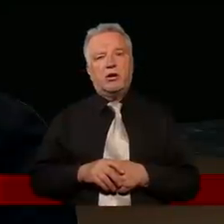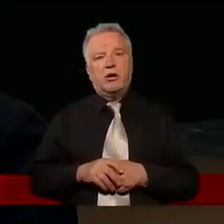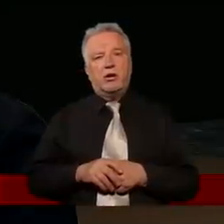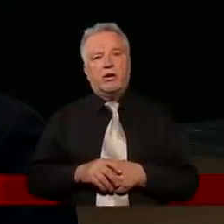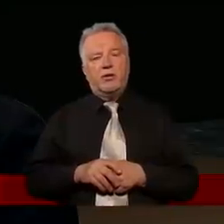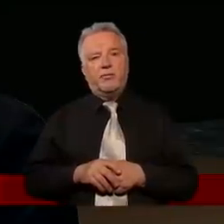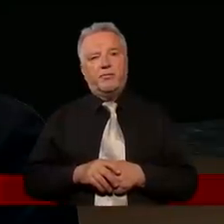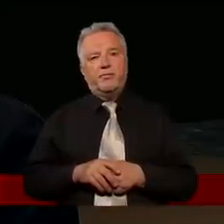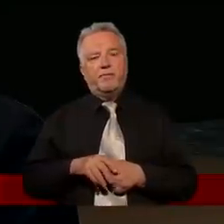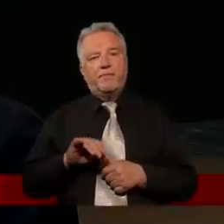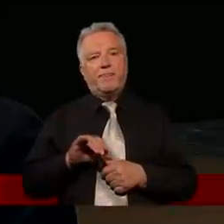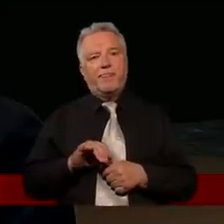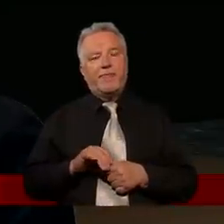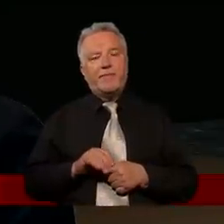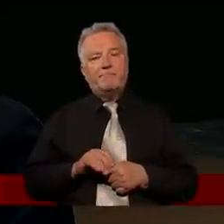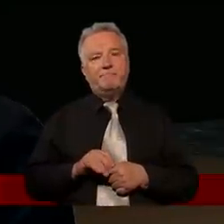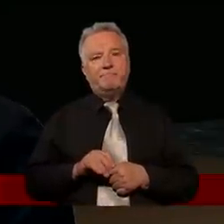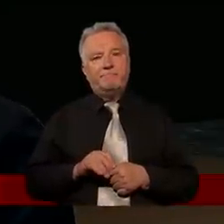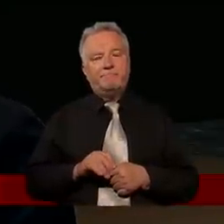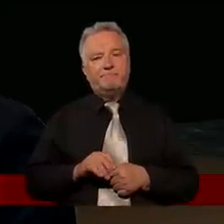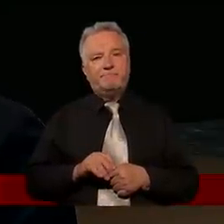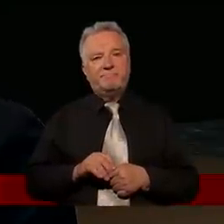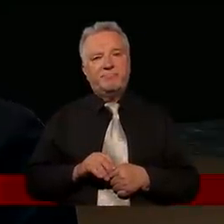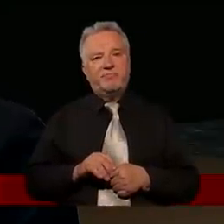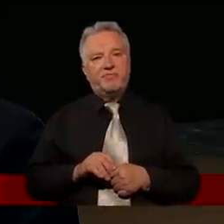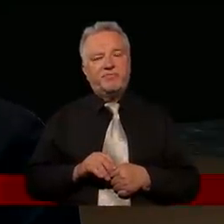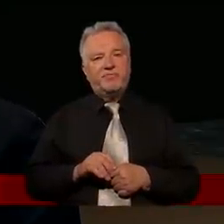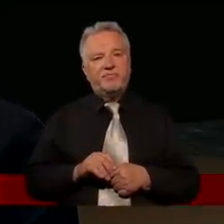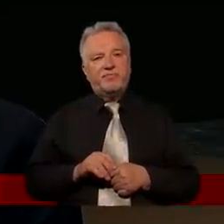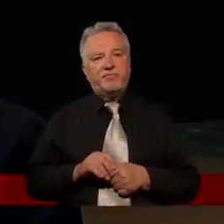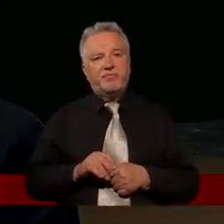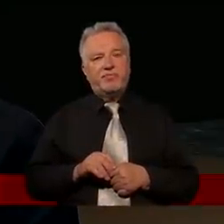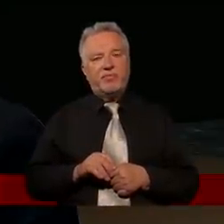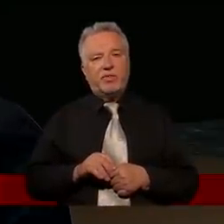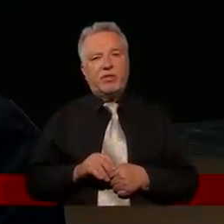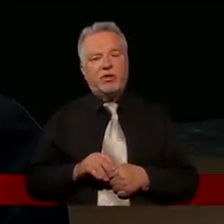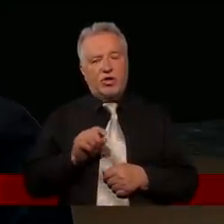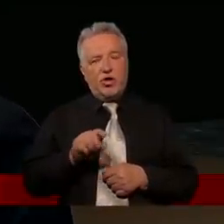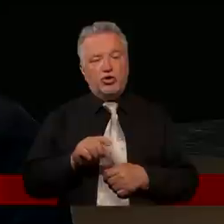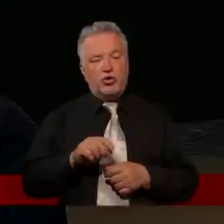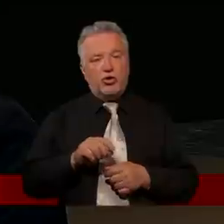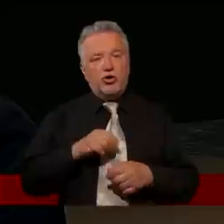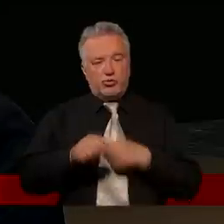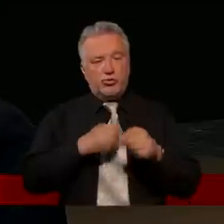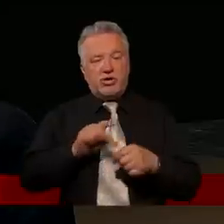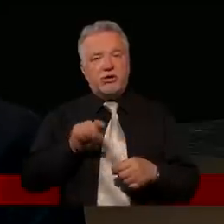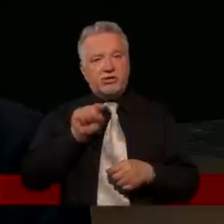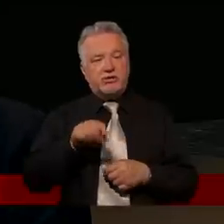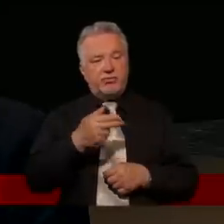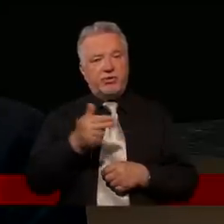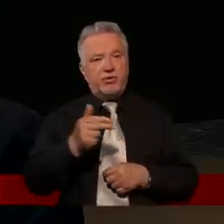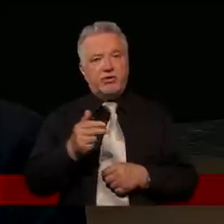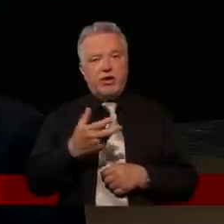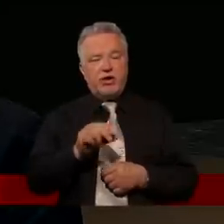Jakby dotyczyła się dokładnie tego samego tematu, że... No nie jakby, tylko dotyczy się tego Wygląda na to, że tak, że